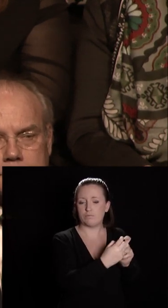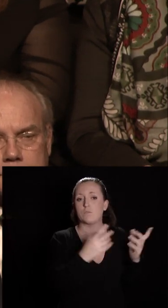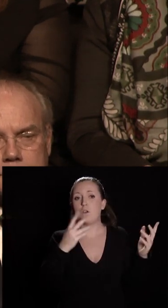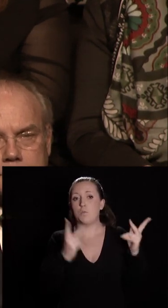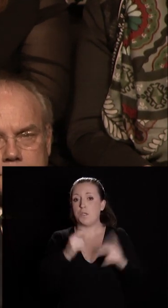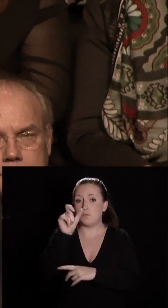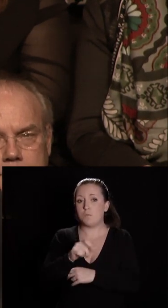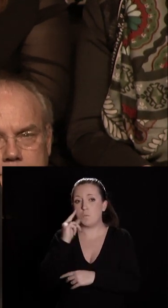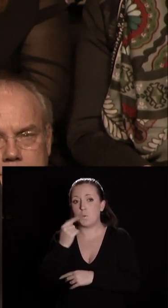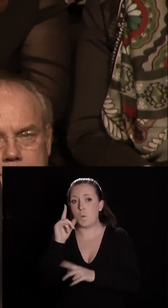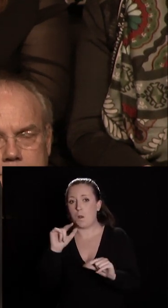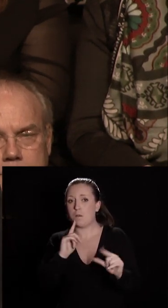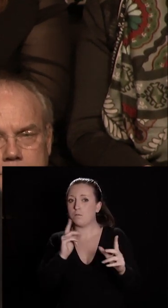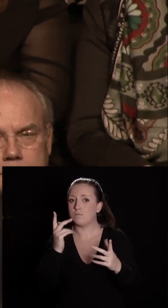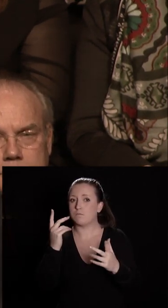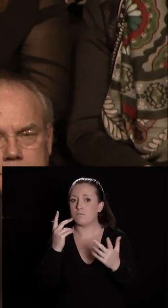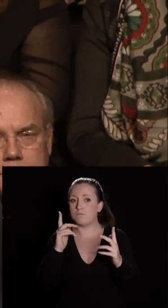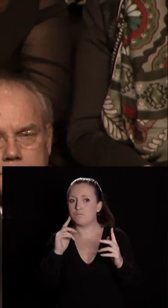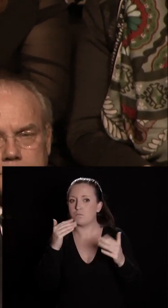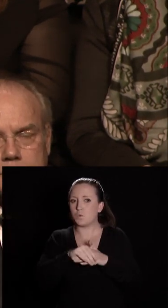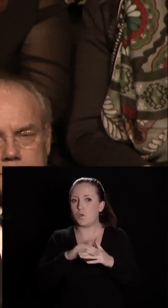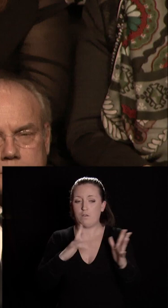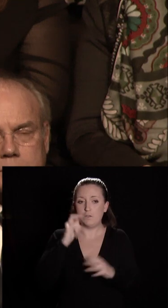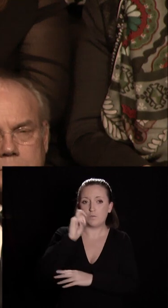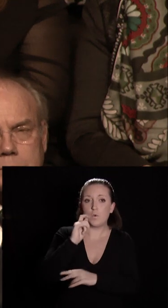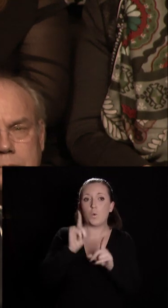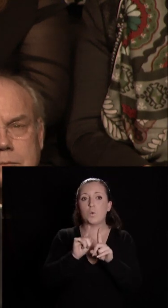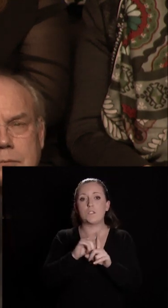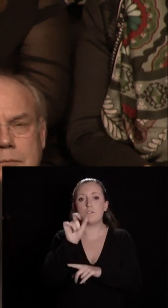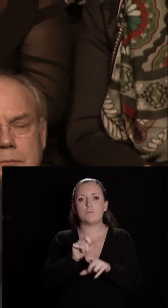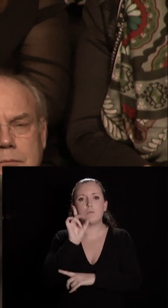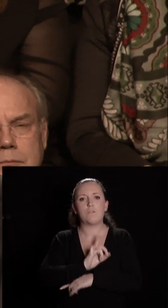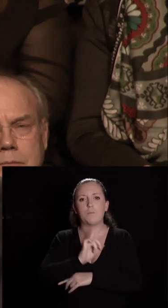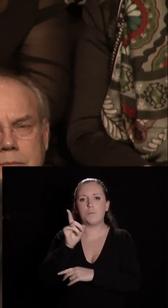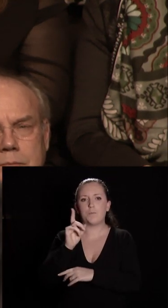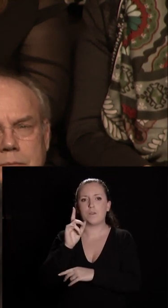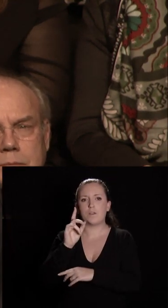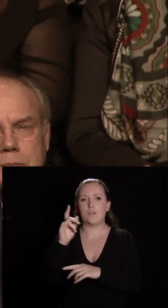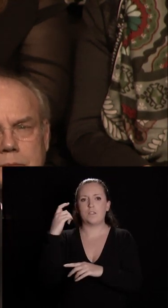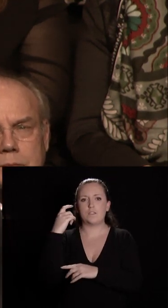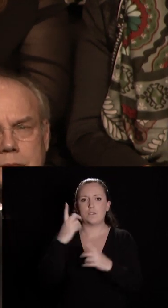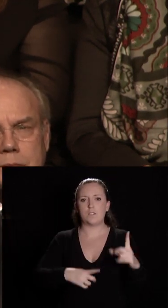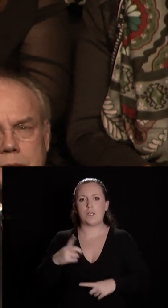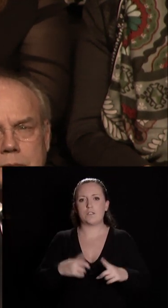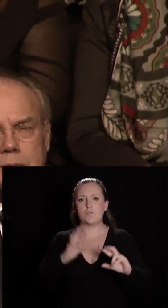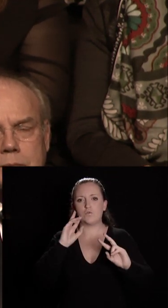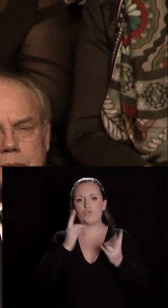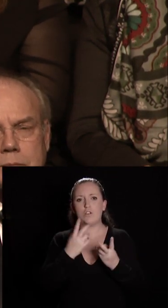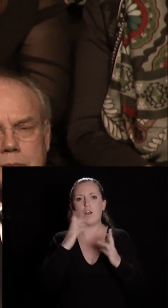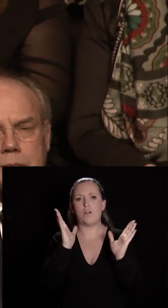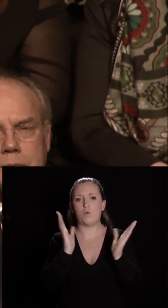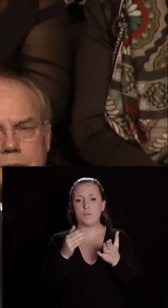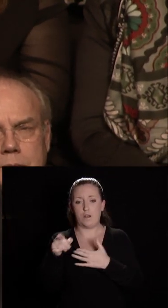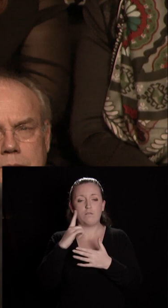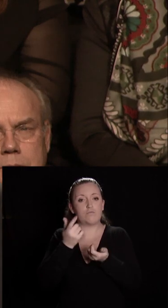présenté et porté ce projet. J'en profite également pour saluer, si elle est avec nous, la directrice générale adjointe du CHU qui assure l